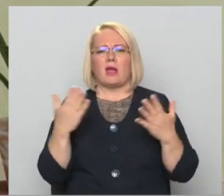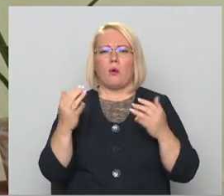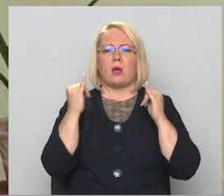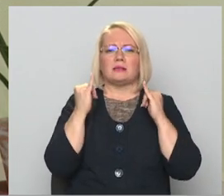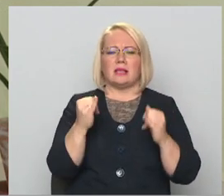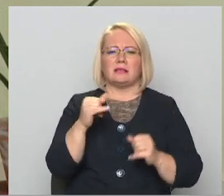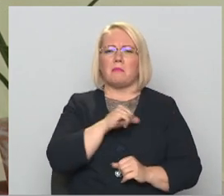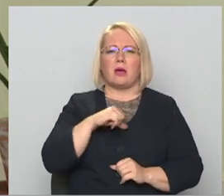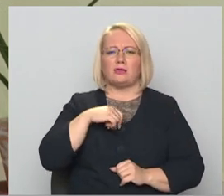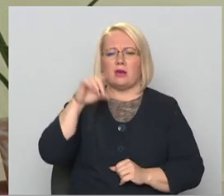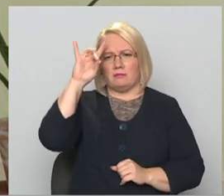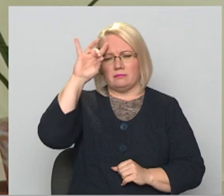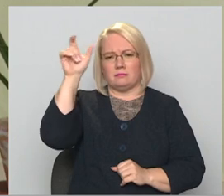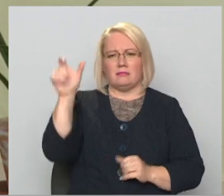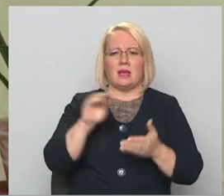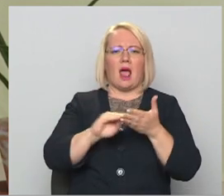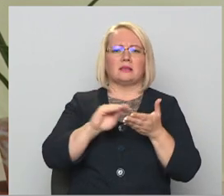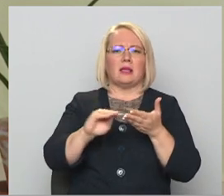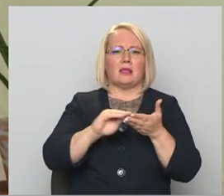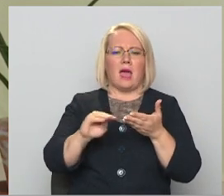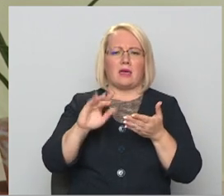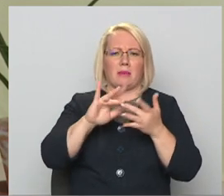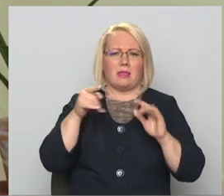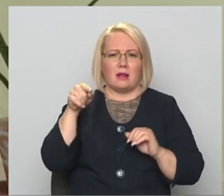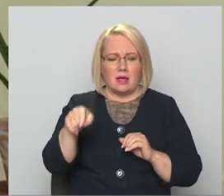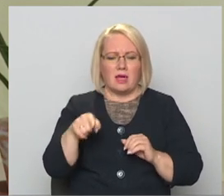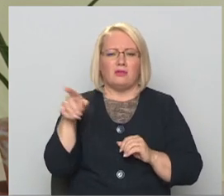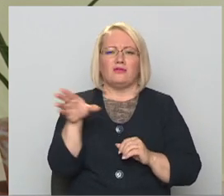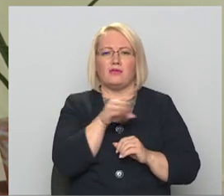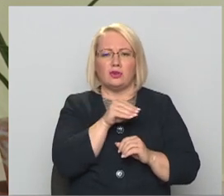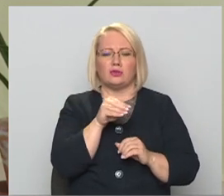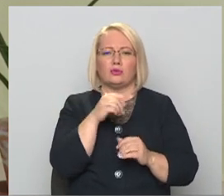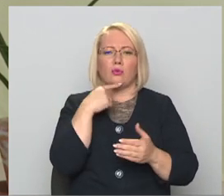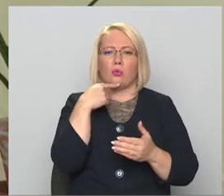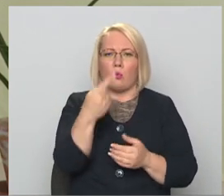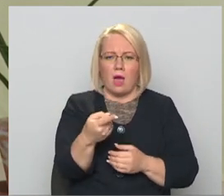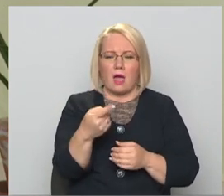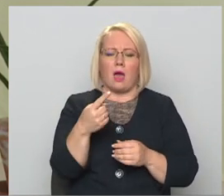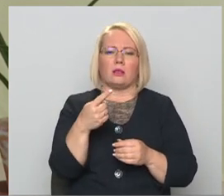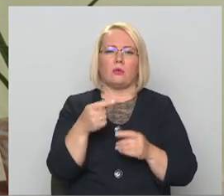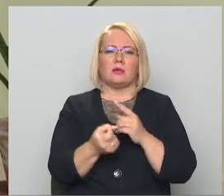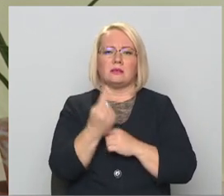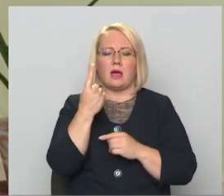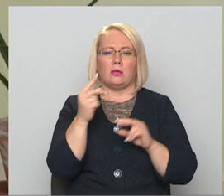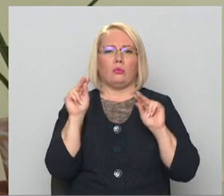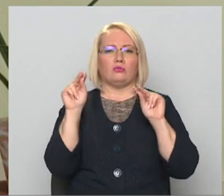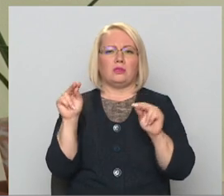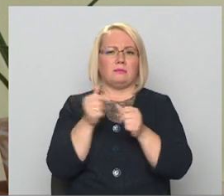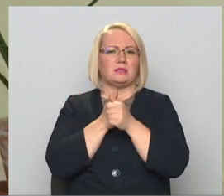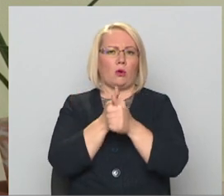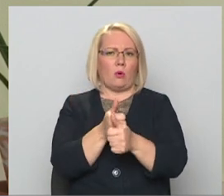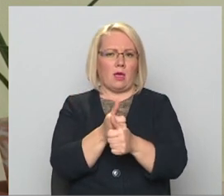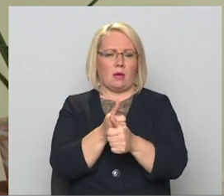influencerim, ja viņš lieto šīs norādas un godīgi arī visu norāda, manuprāt, tas tomēr rada tādu uzticību sakotāju